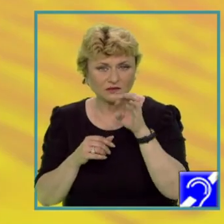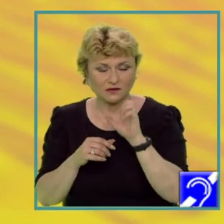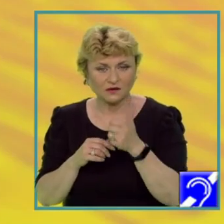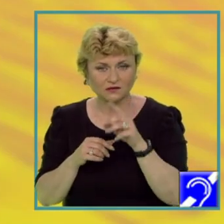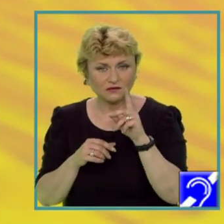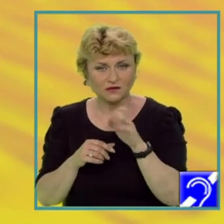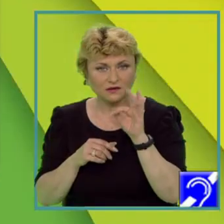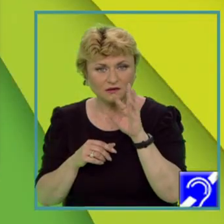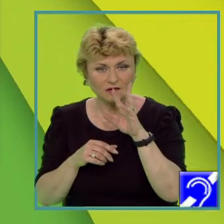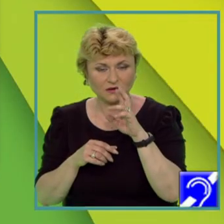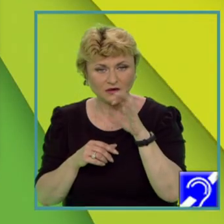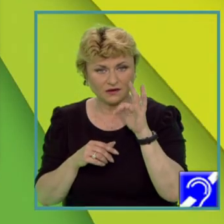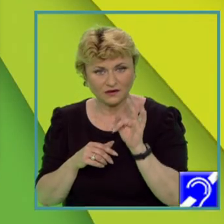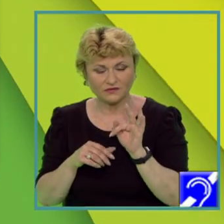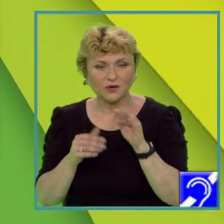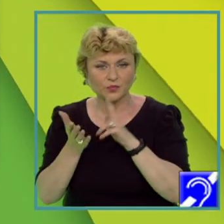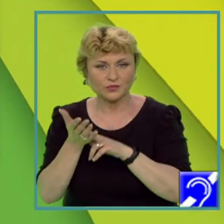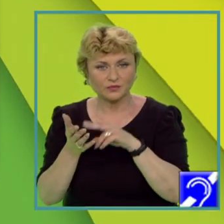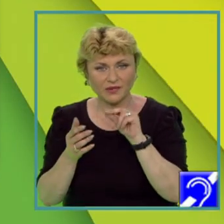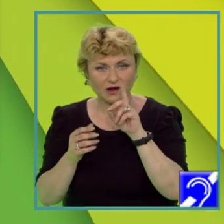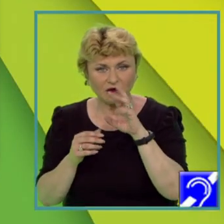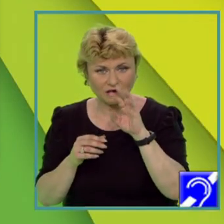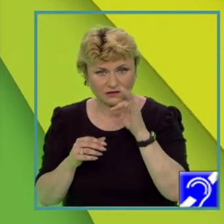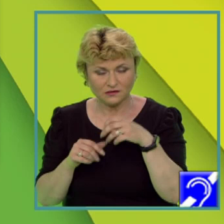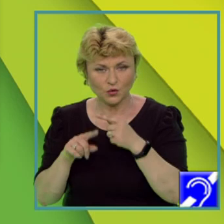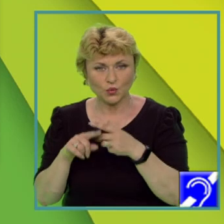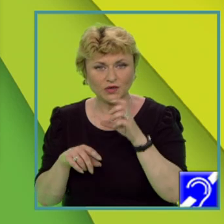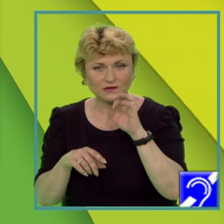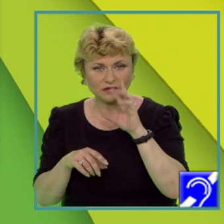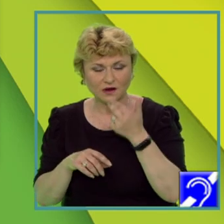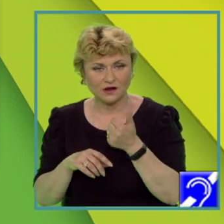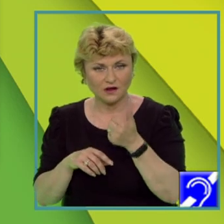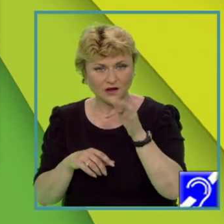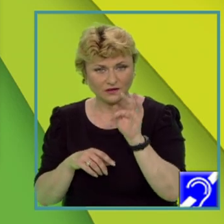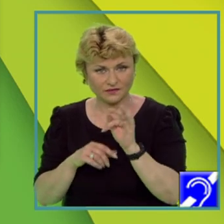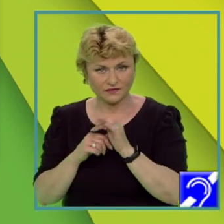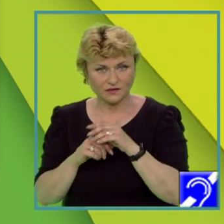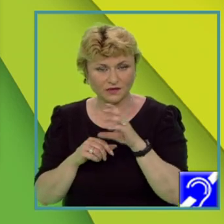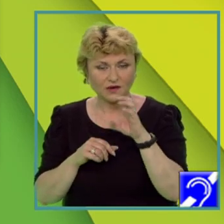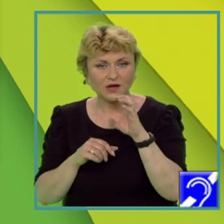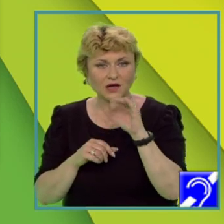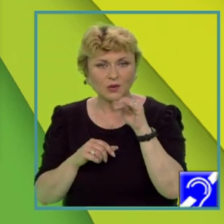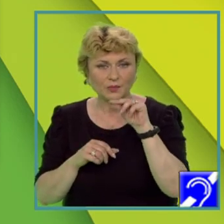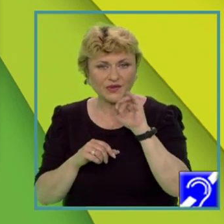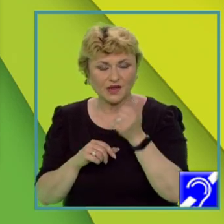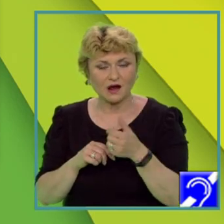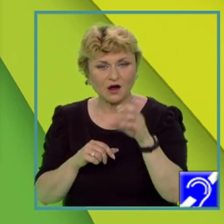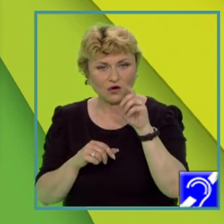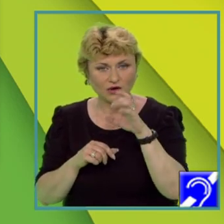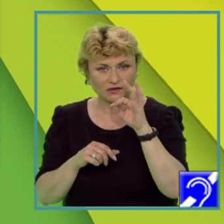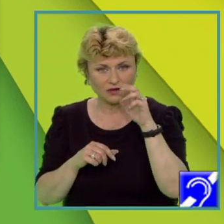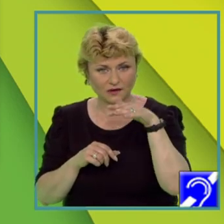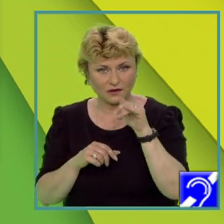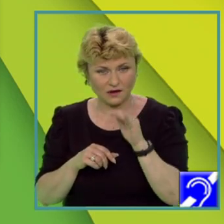hartă cu litera G. Identificăm această unitate, este vorba despre câmpia Olteniei, situată în vestul